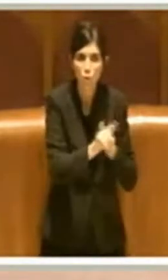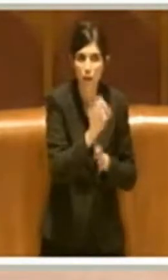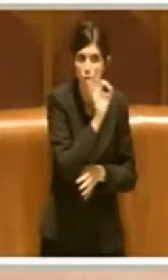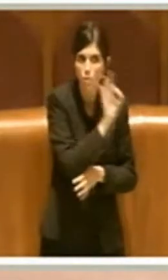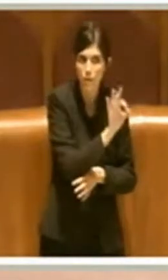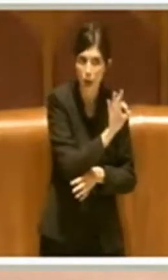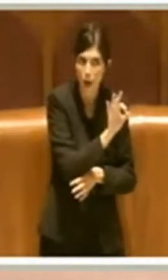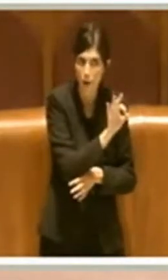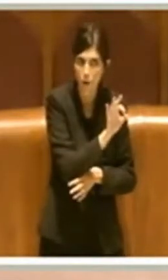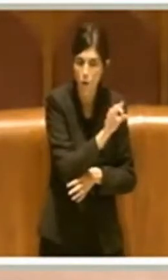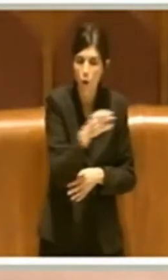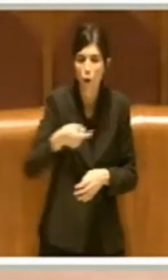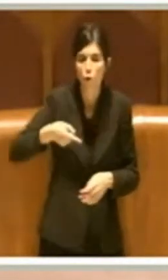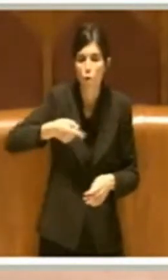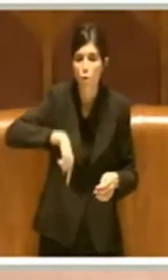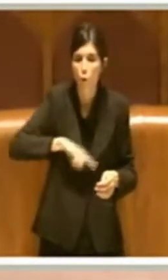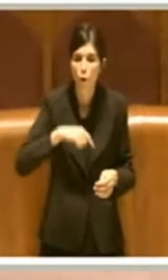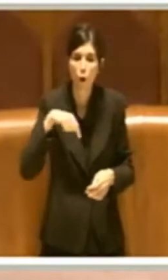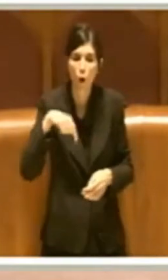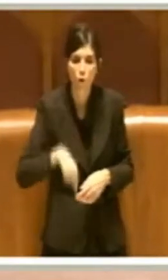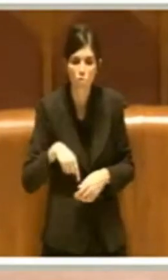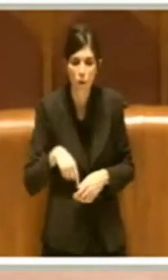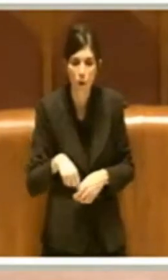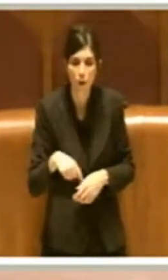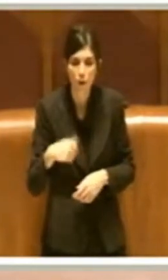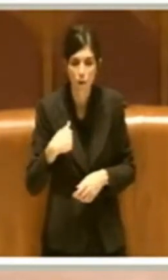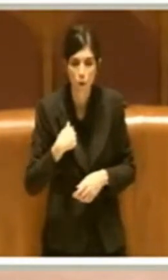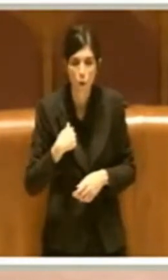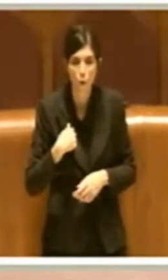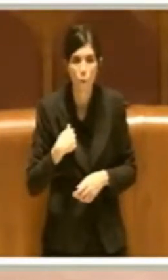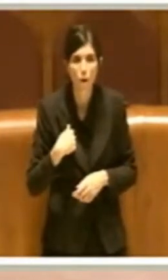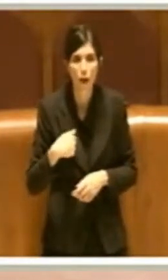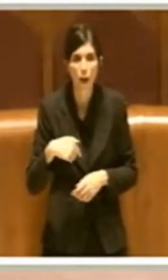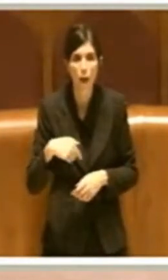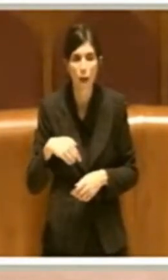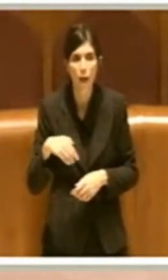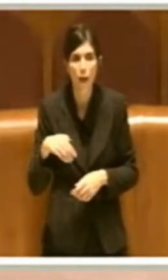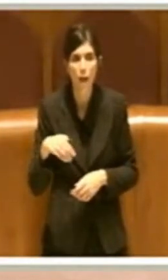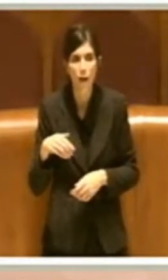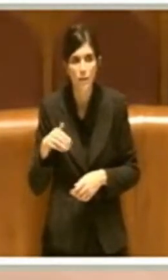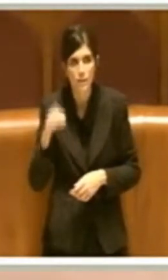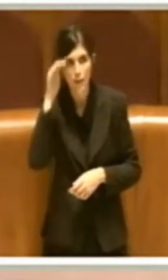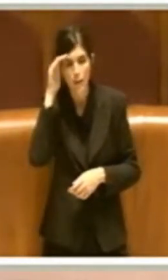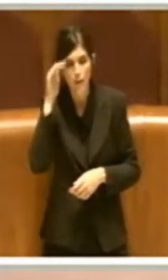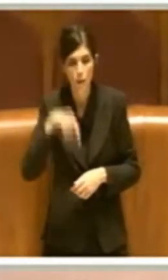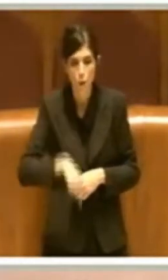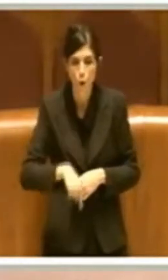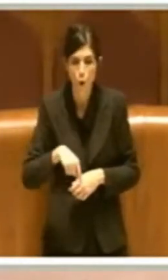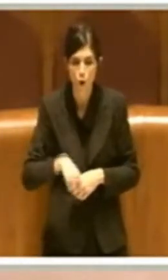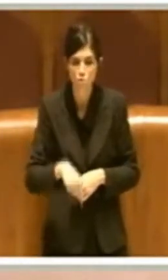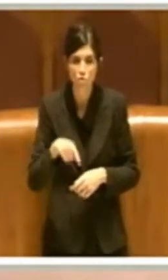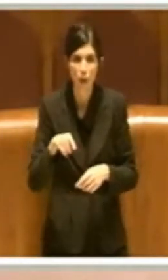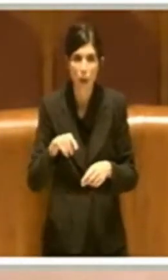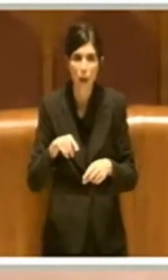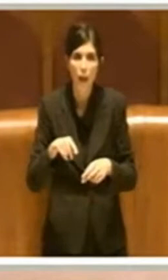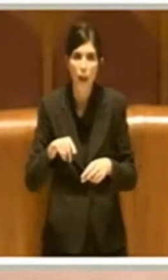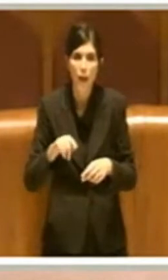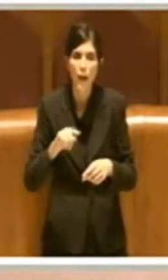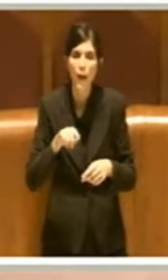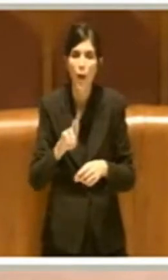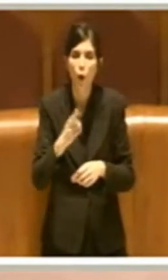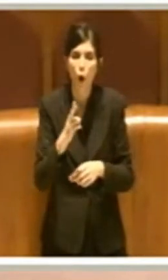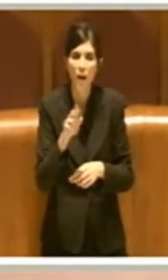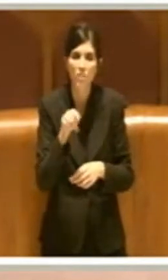per cui noi ci troviamo. Ho sentito anche delle cose. Qui dice adesso Roccacencia sta scoppiando.